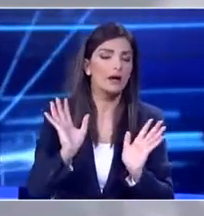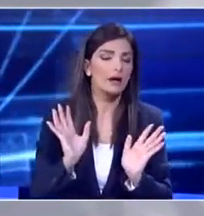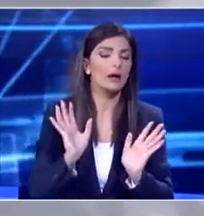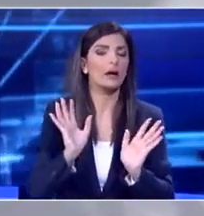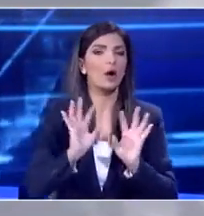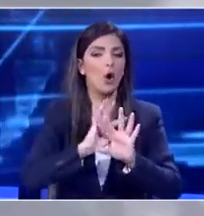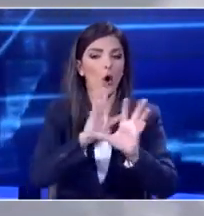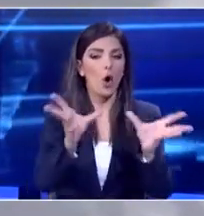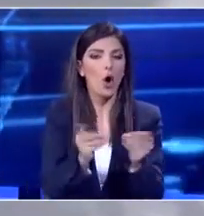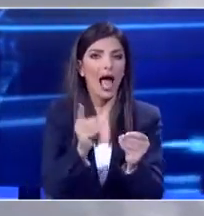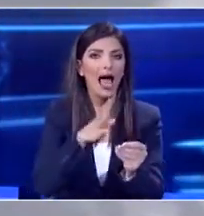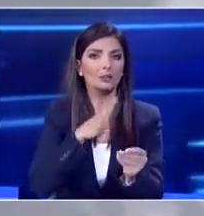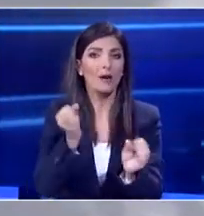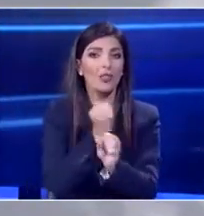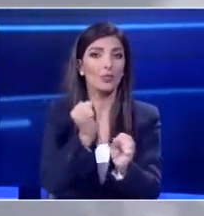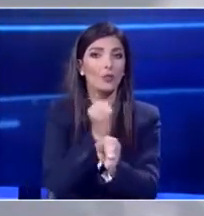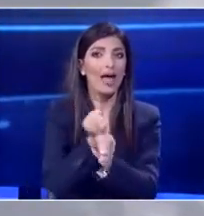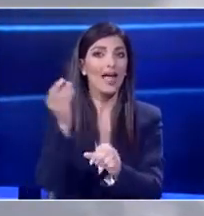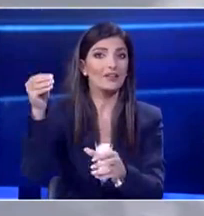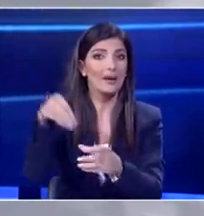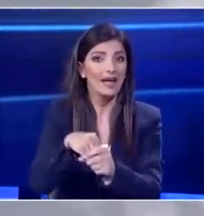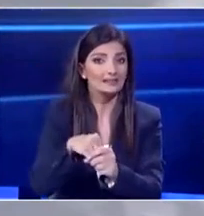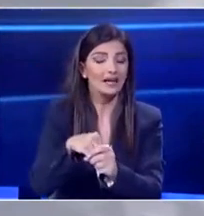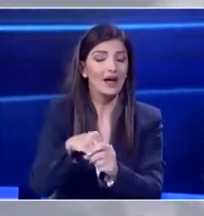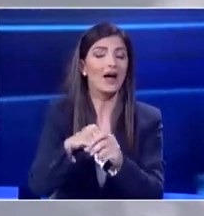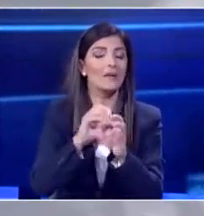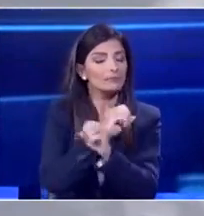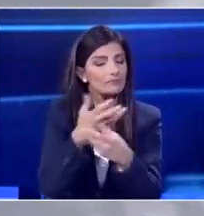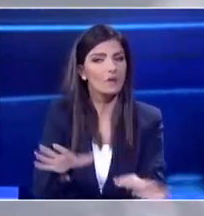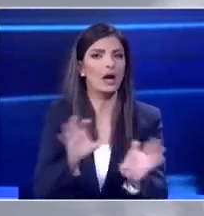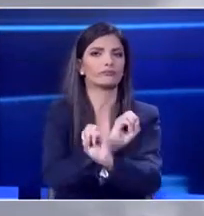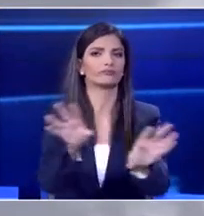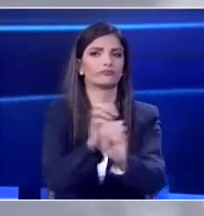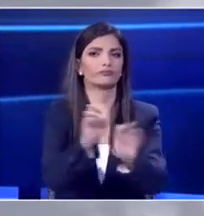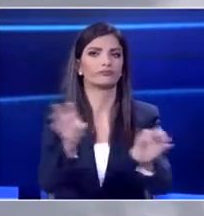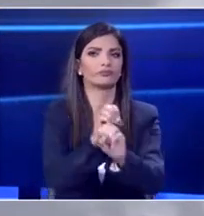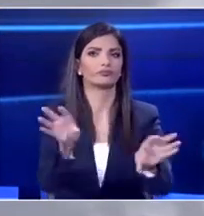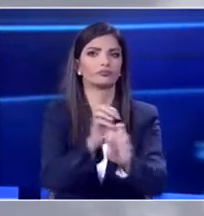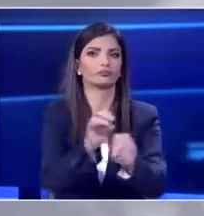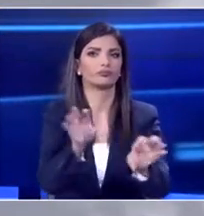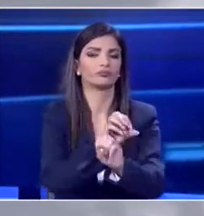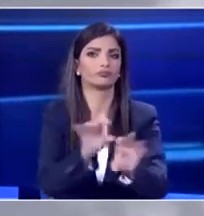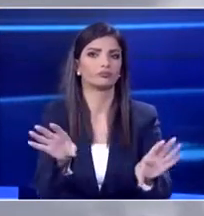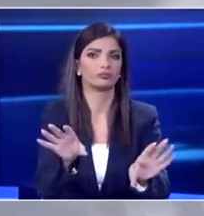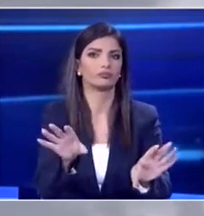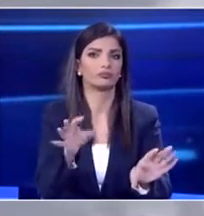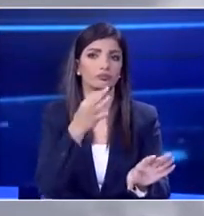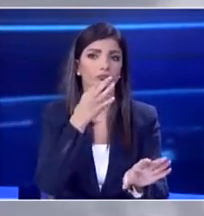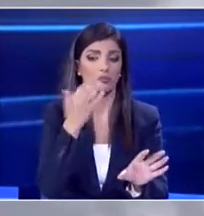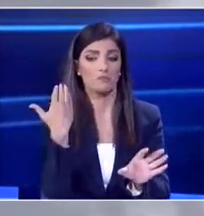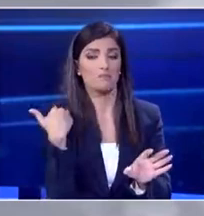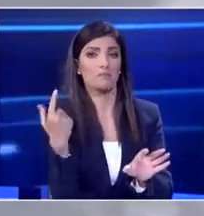και οι δύο οι ασθενείς Και αυτή τη στιγμή Γίνεται η χνηλάτηση των επαφών Του